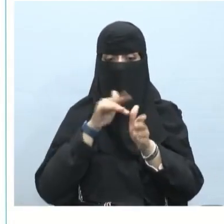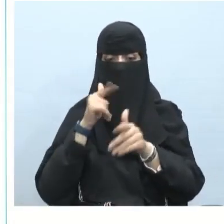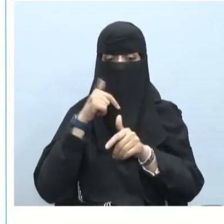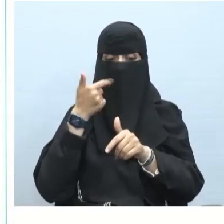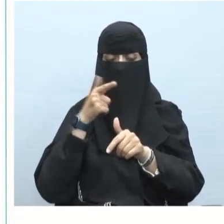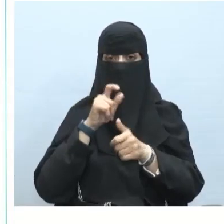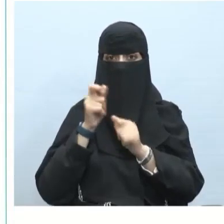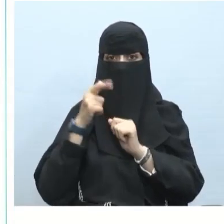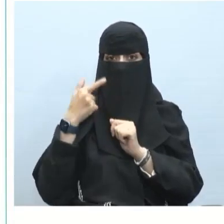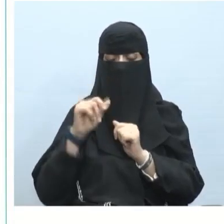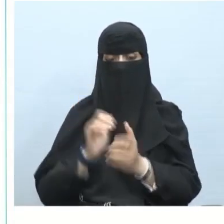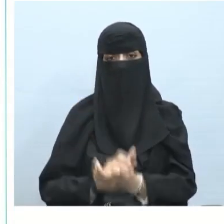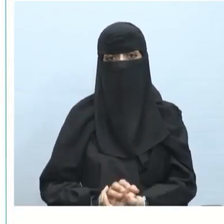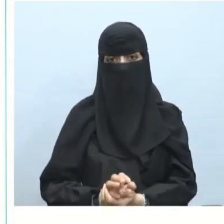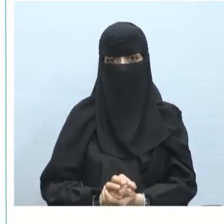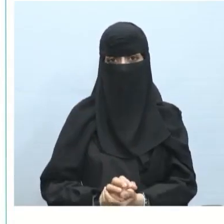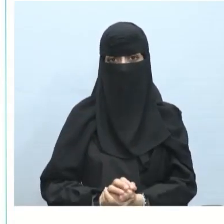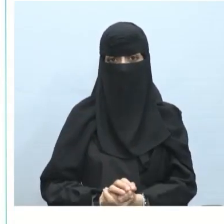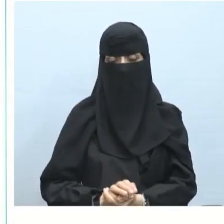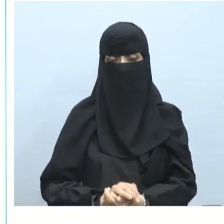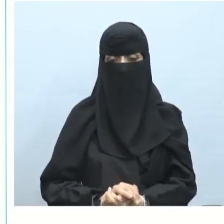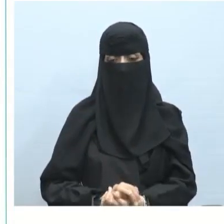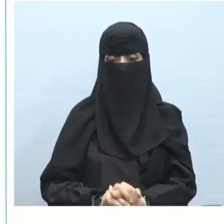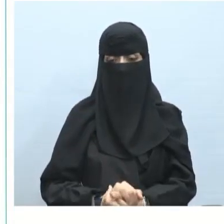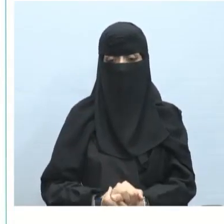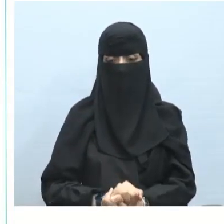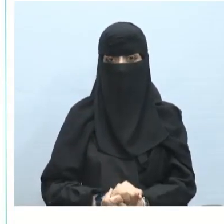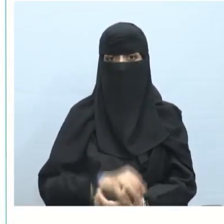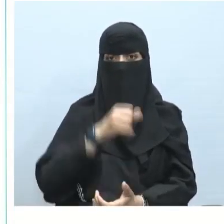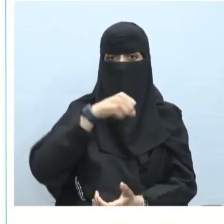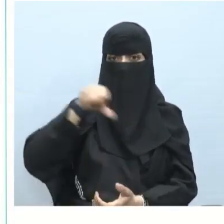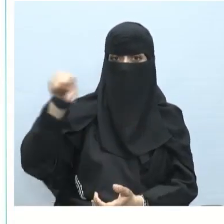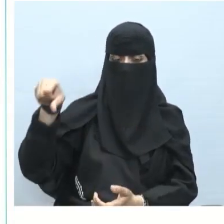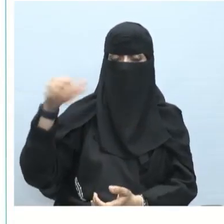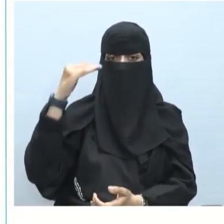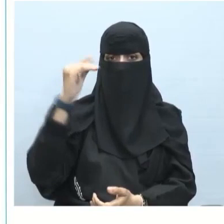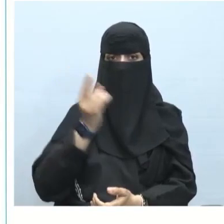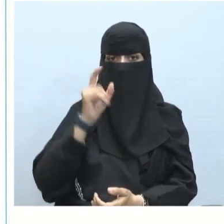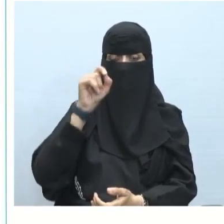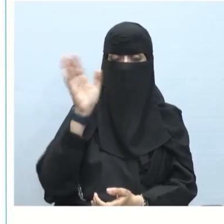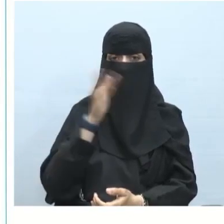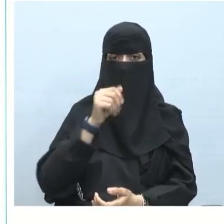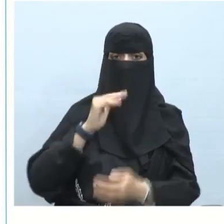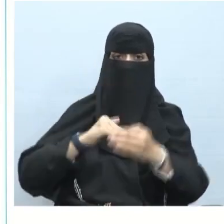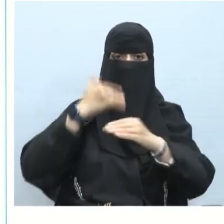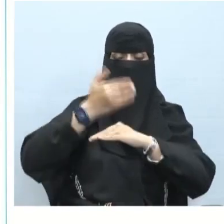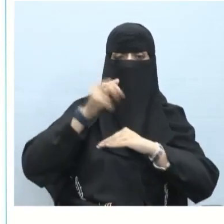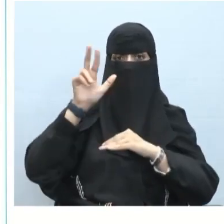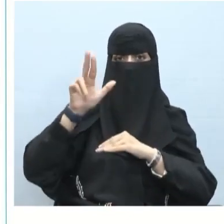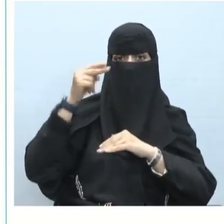المقدرة على الألف لا يمكن أن تظهر ننظر الآن إلى حرف العطف الذي درسنا